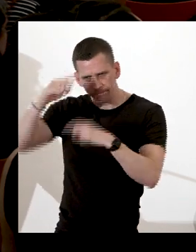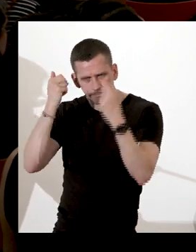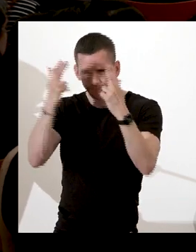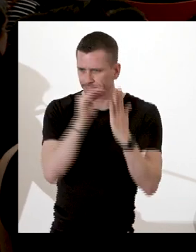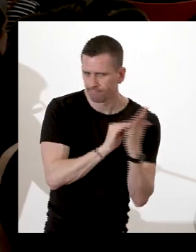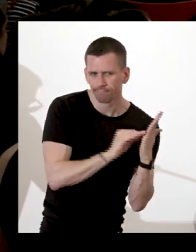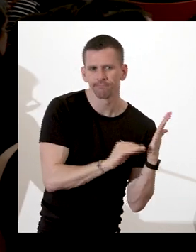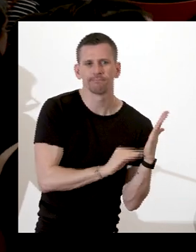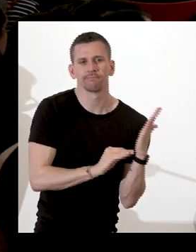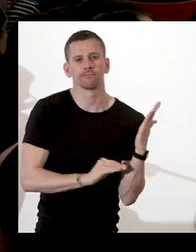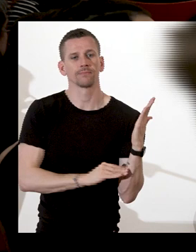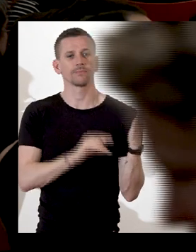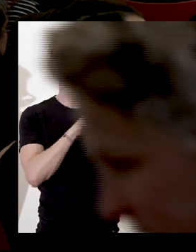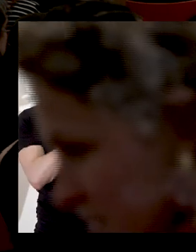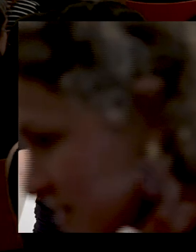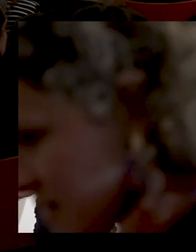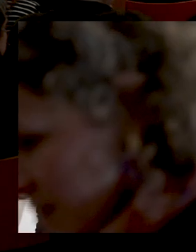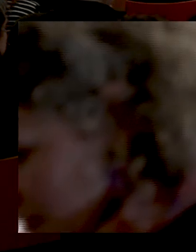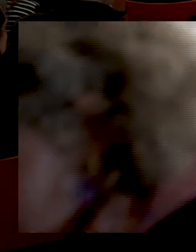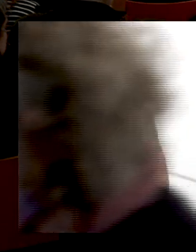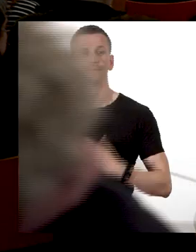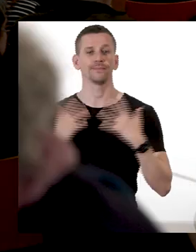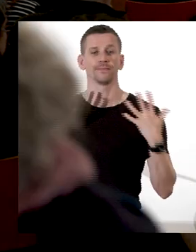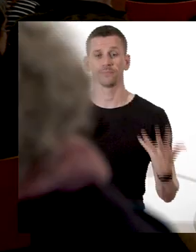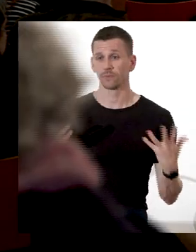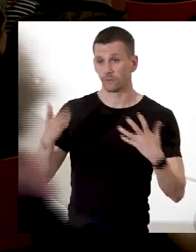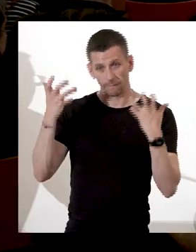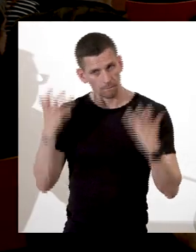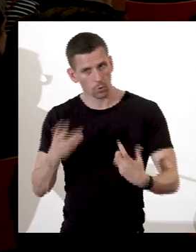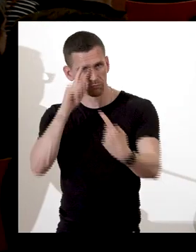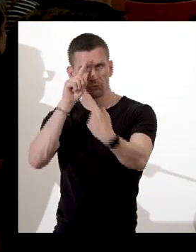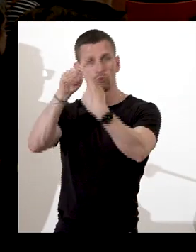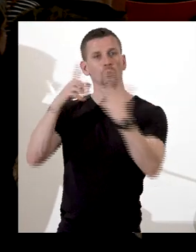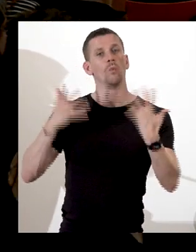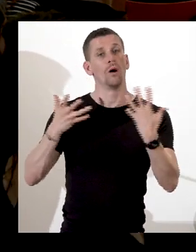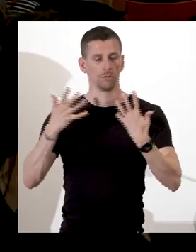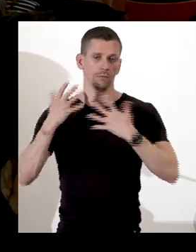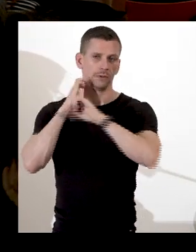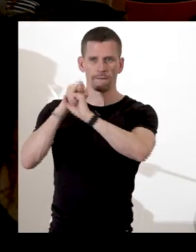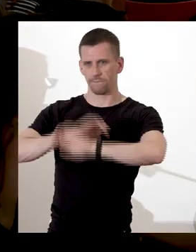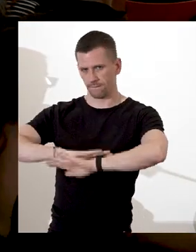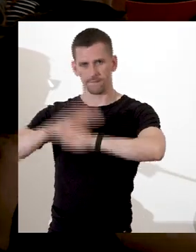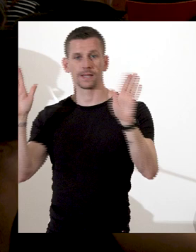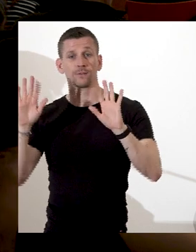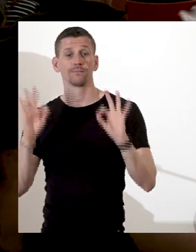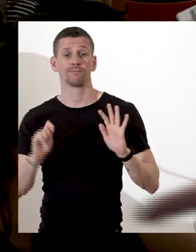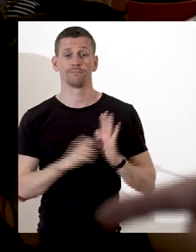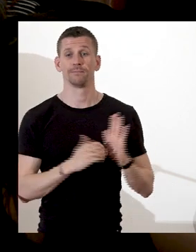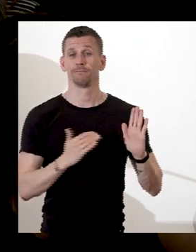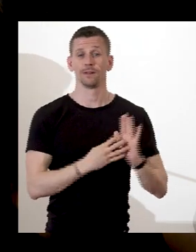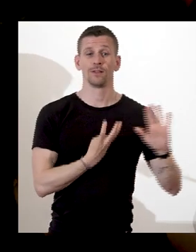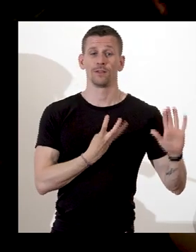1829 alors que la traite des esclaves est devenue illégale à la suite du Congrès de Vienne de 1815.